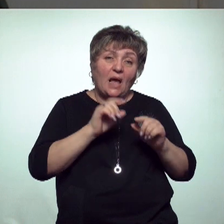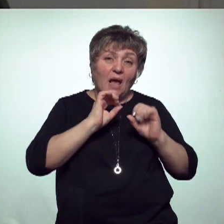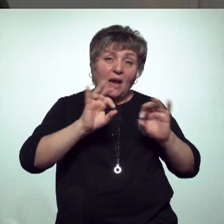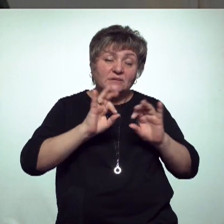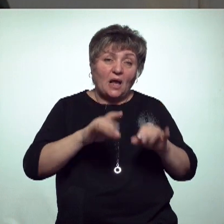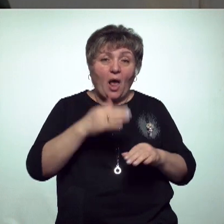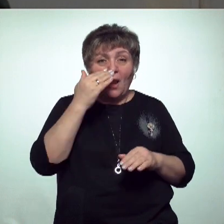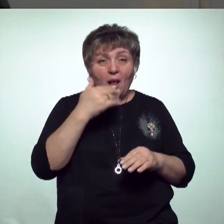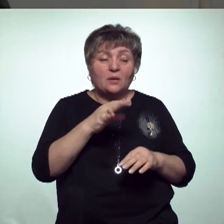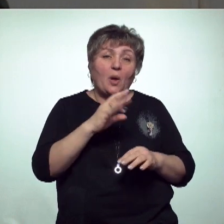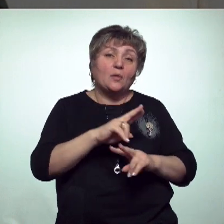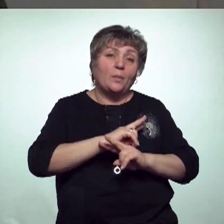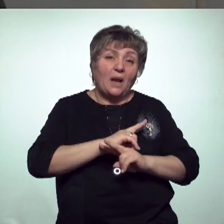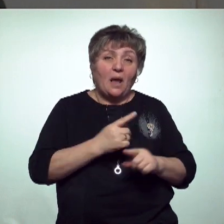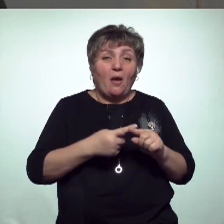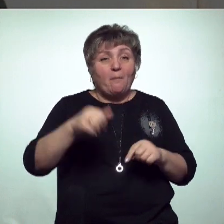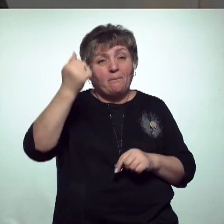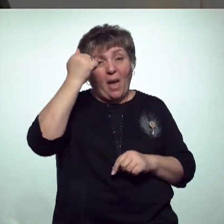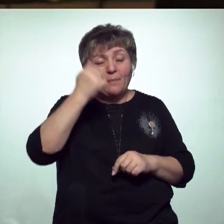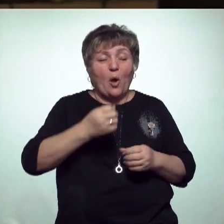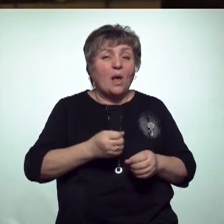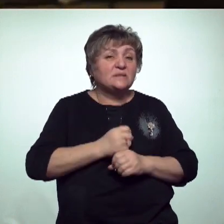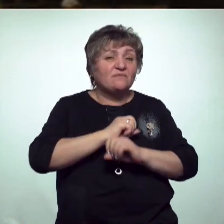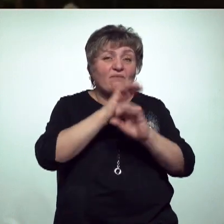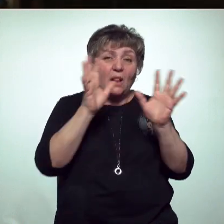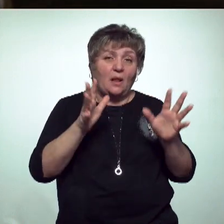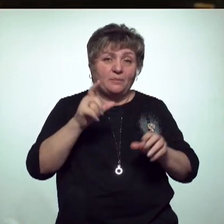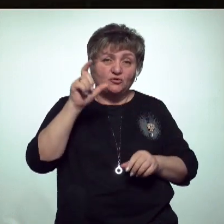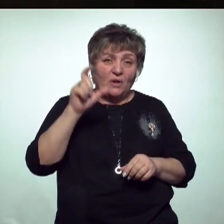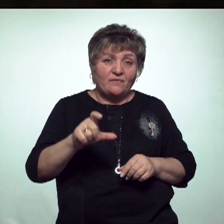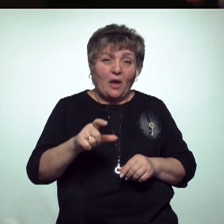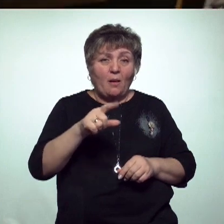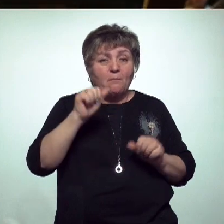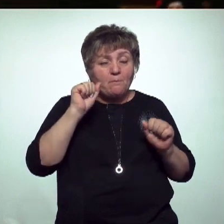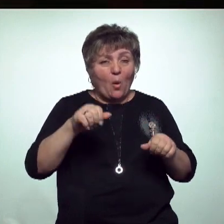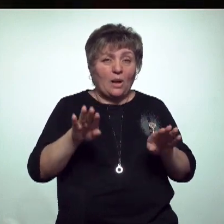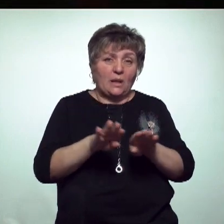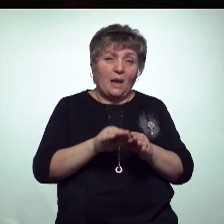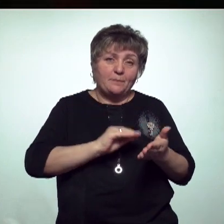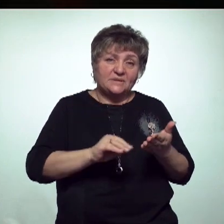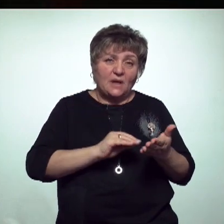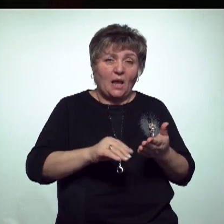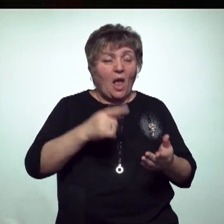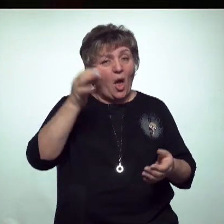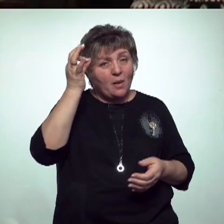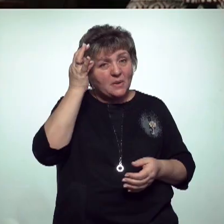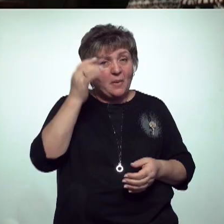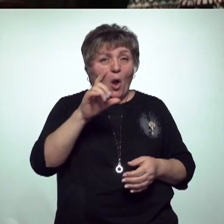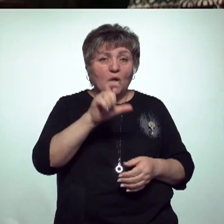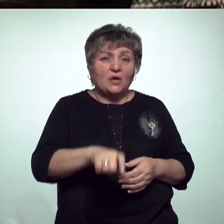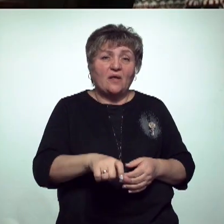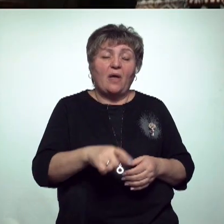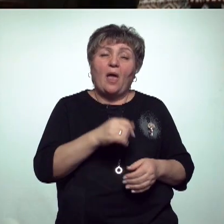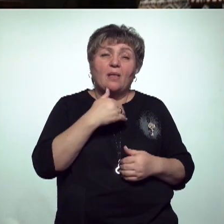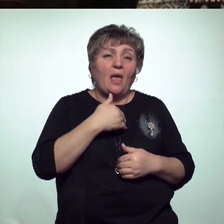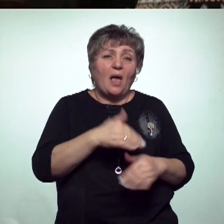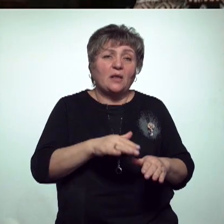стало. Так что этот спектакль еще и в память о светлом человеке, который так талантливо мог писать. Так отзываются они и в «Молодом человеке», и даже